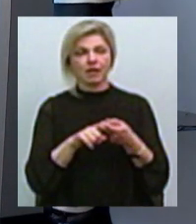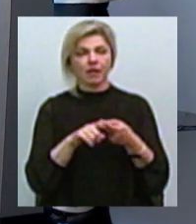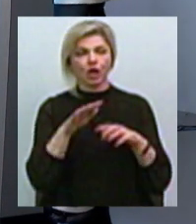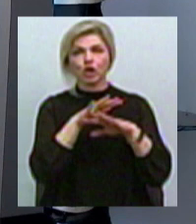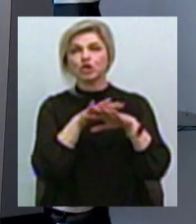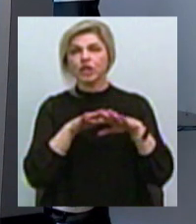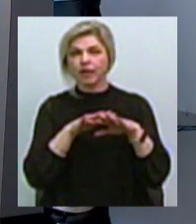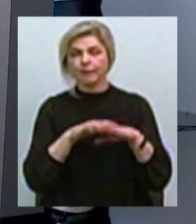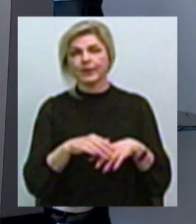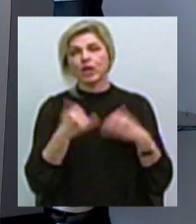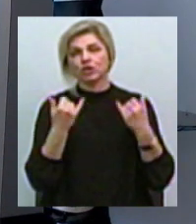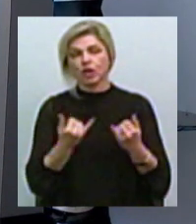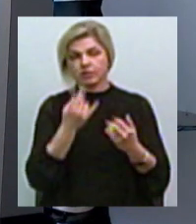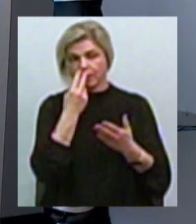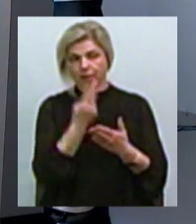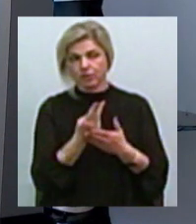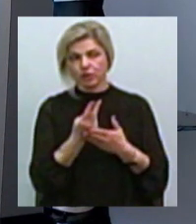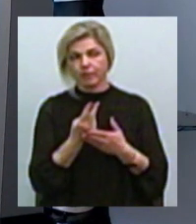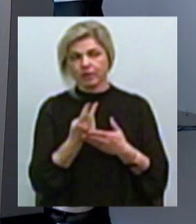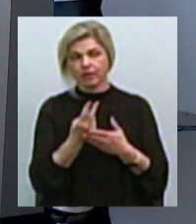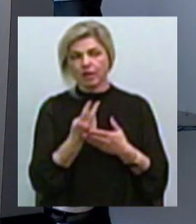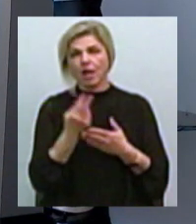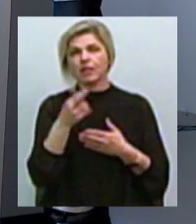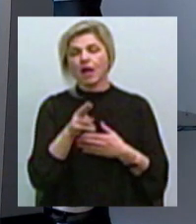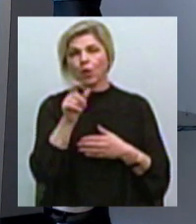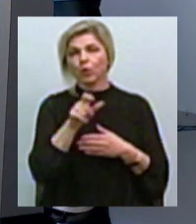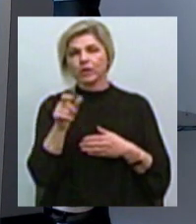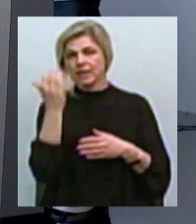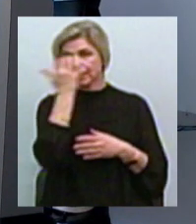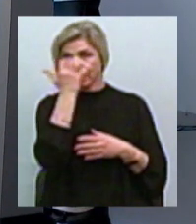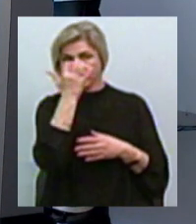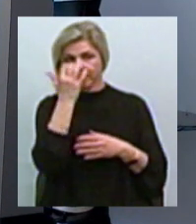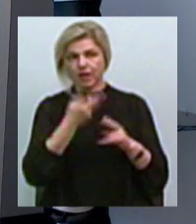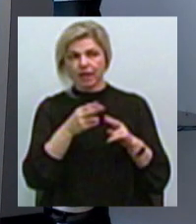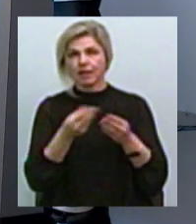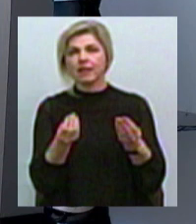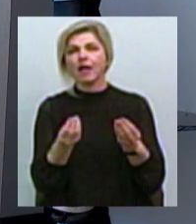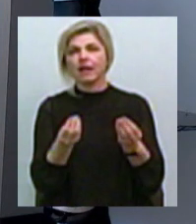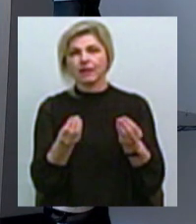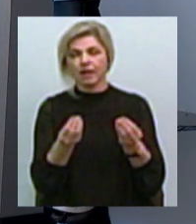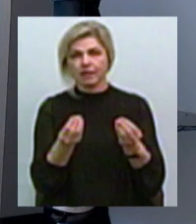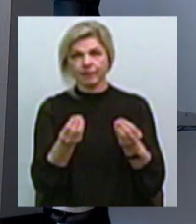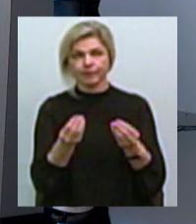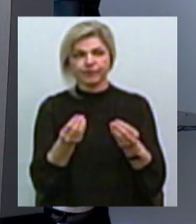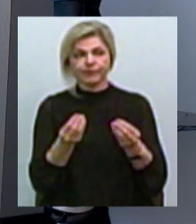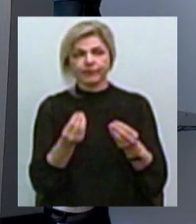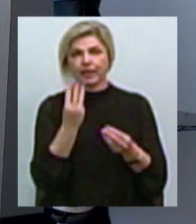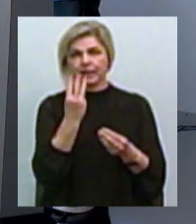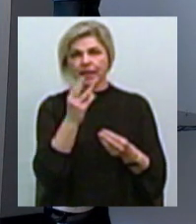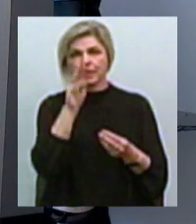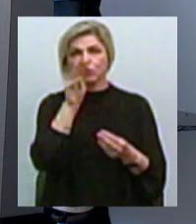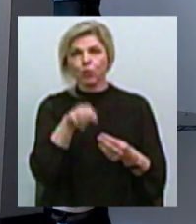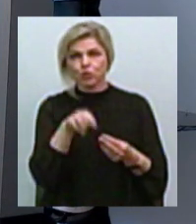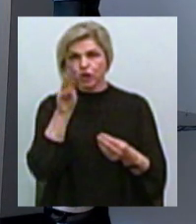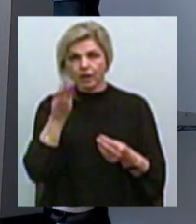вказана Ось зараз ми бачимо для слабовидячих людей Фактично це тактильний елемент такий Але він зроблено З смужки Так, з трьох